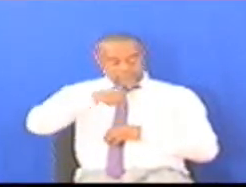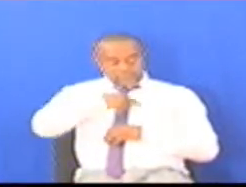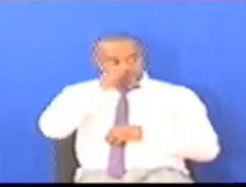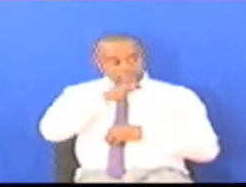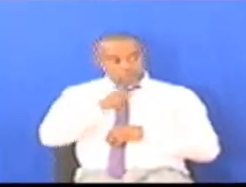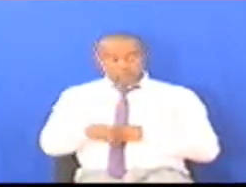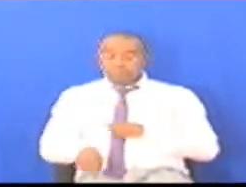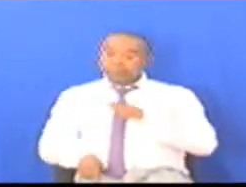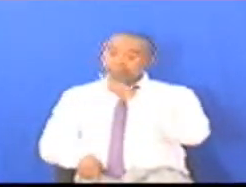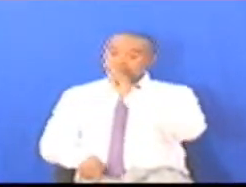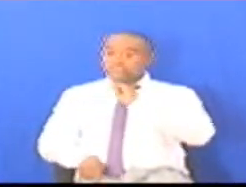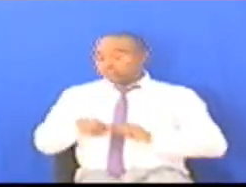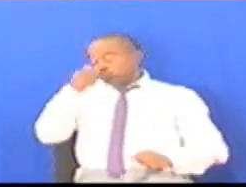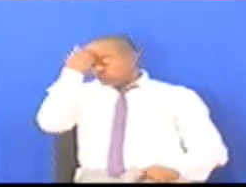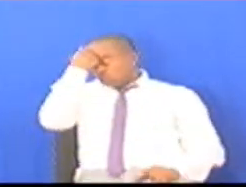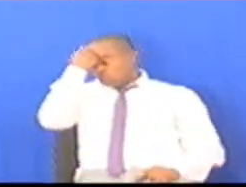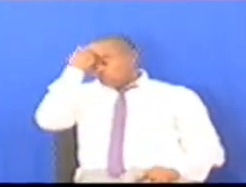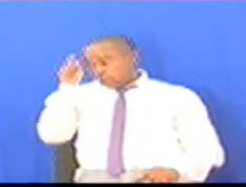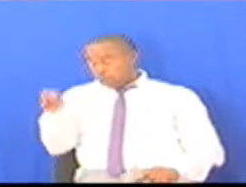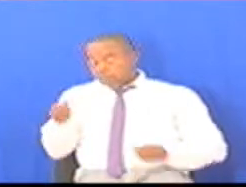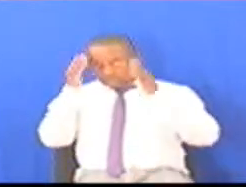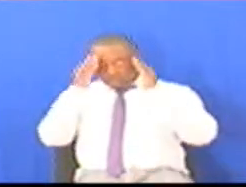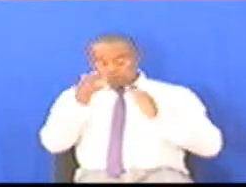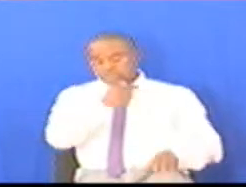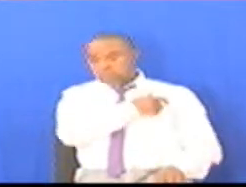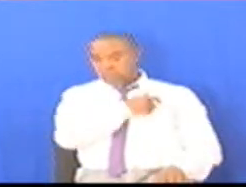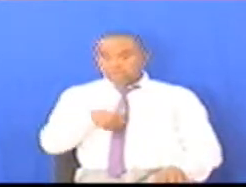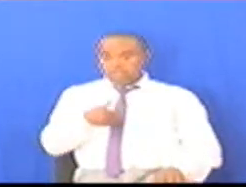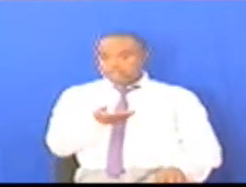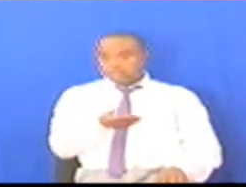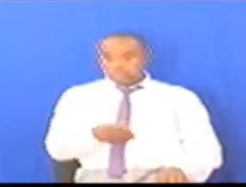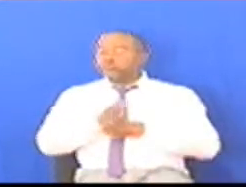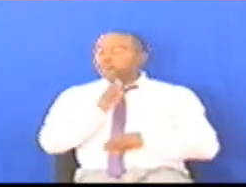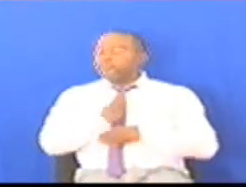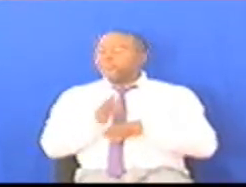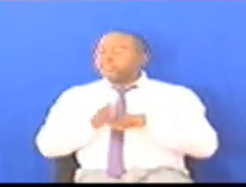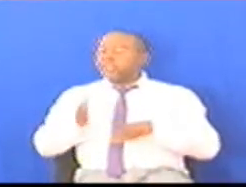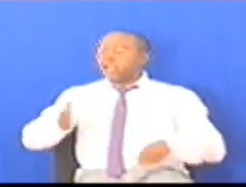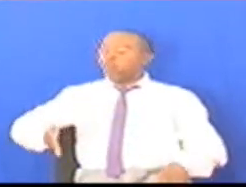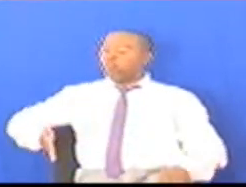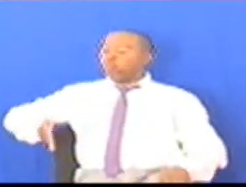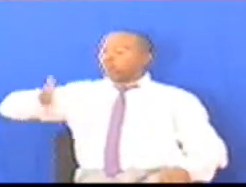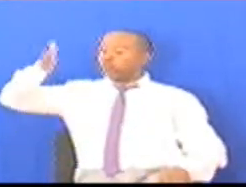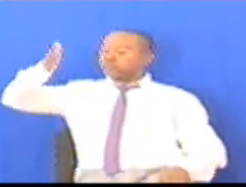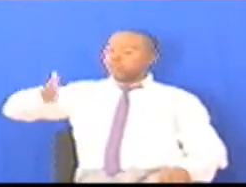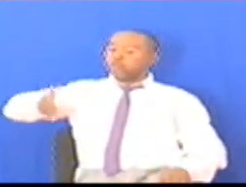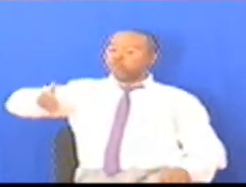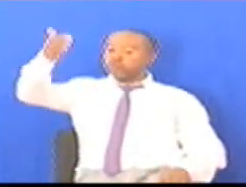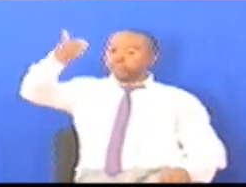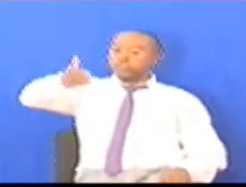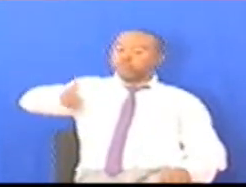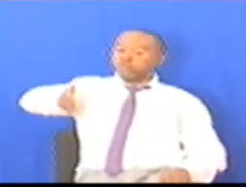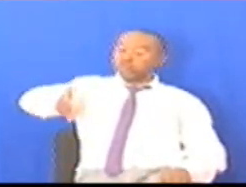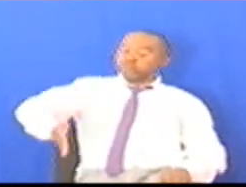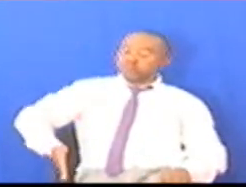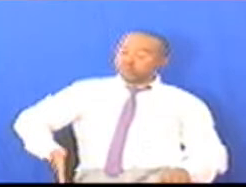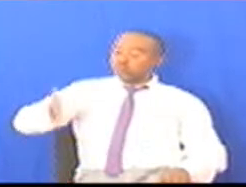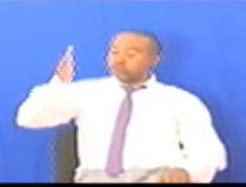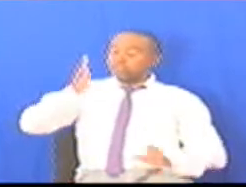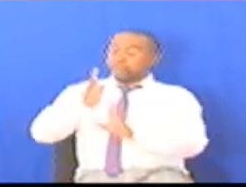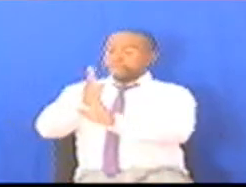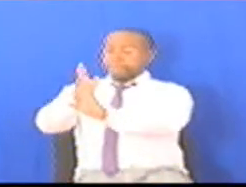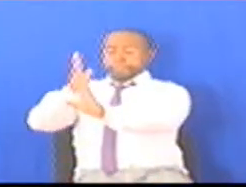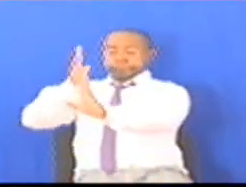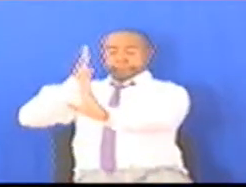Kumukeni Wewe Na Mweshimiwa Raisi Kwa Ujenzi Wa Ukuta Wa Kipetu Ukuta Wa Mererani Miaka